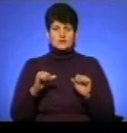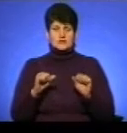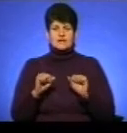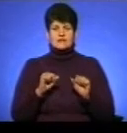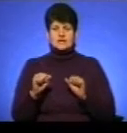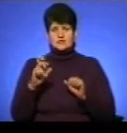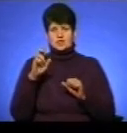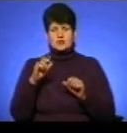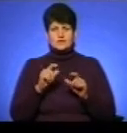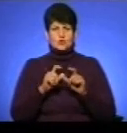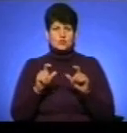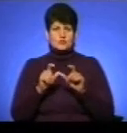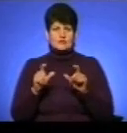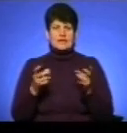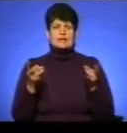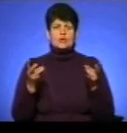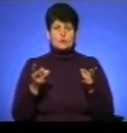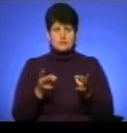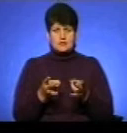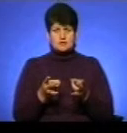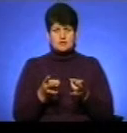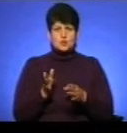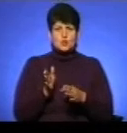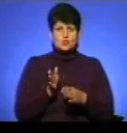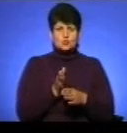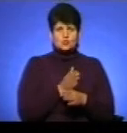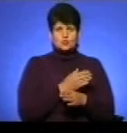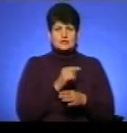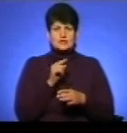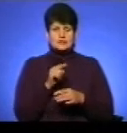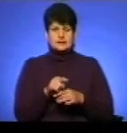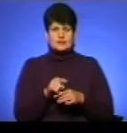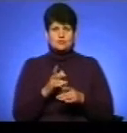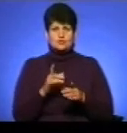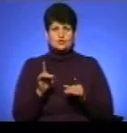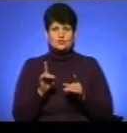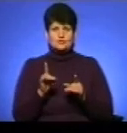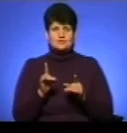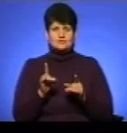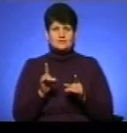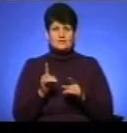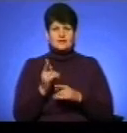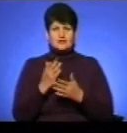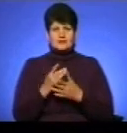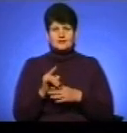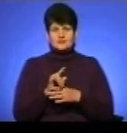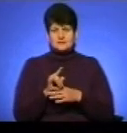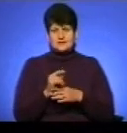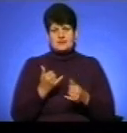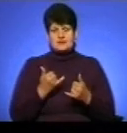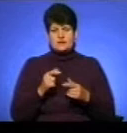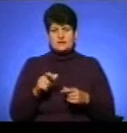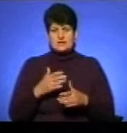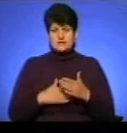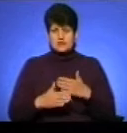відповідних державних установ на необхідності усунення тих конструкцій, які імітують доступність для людей з інвалідністю і